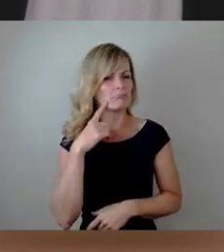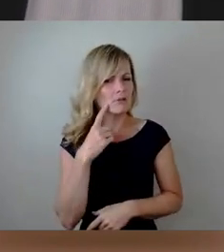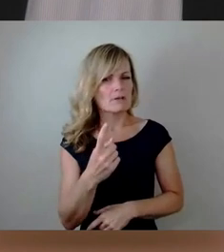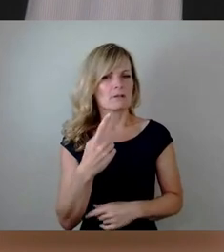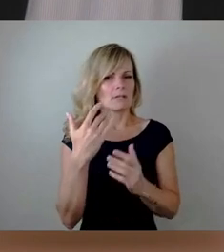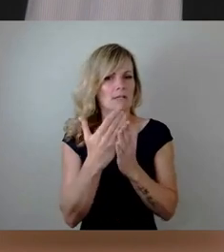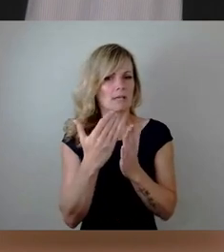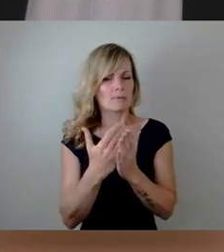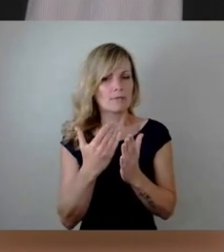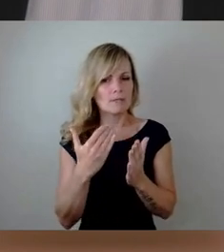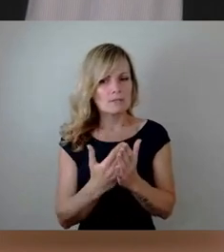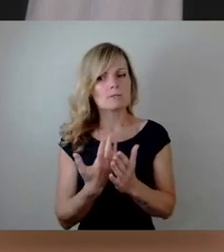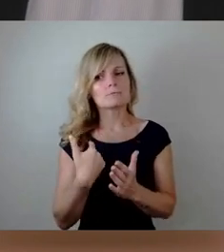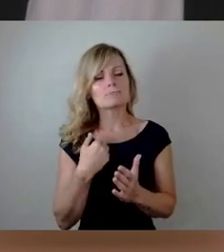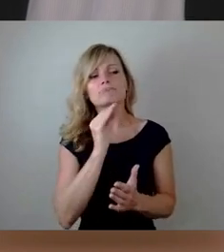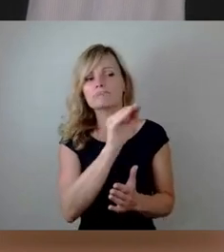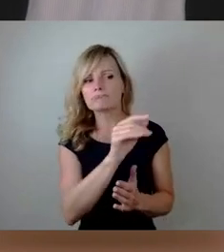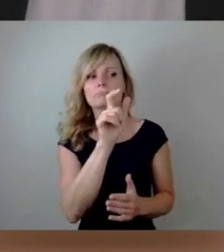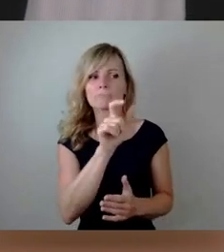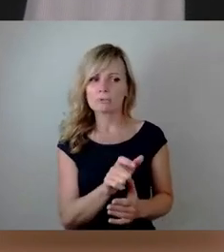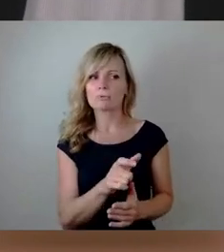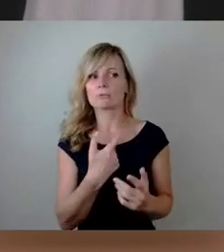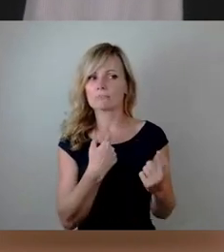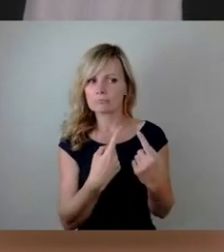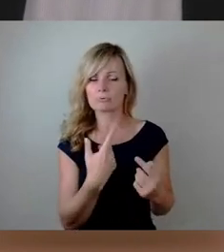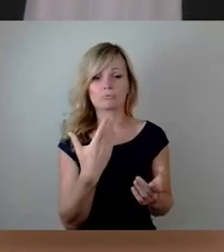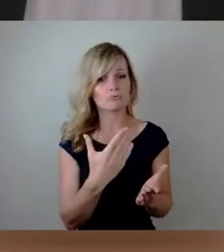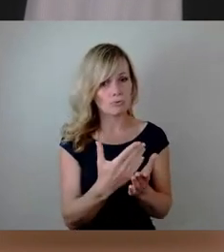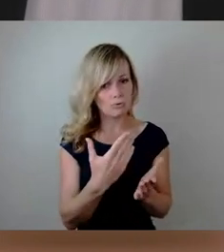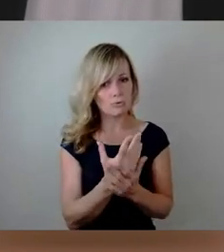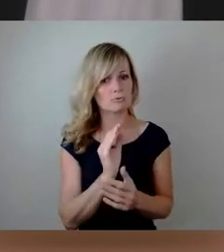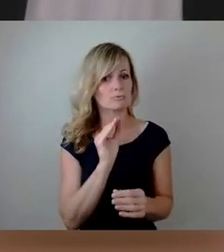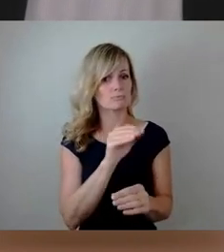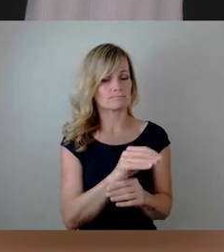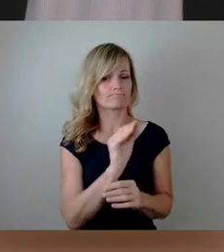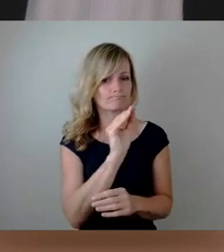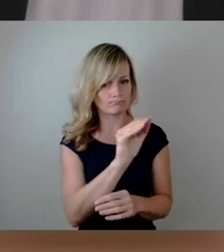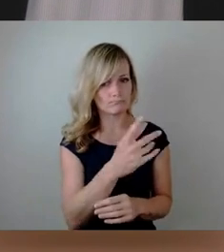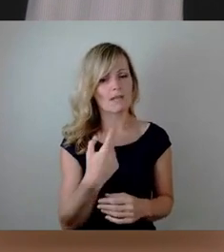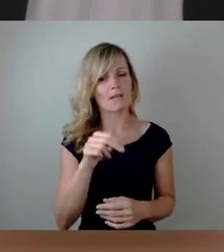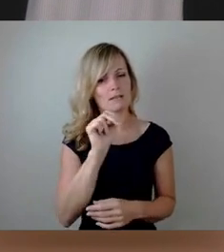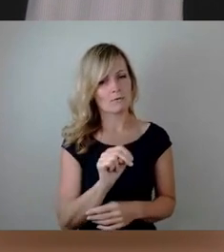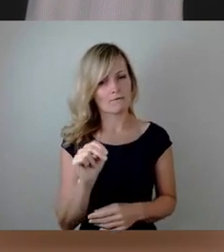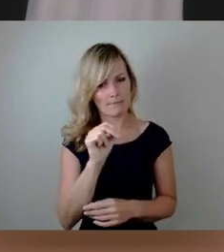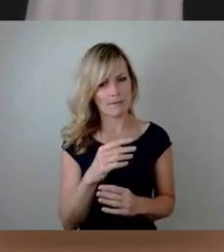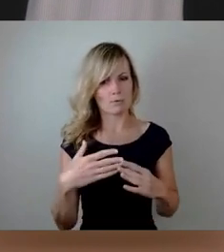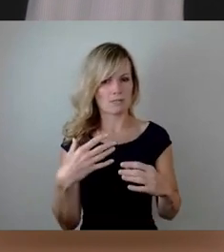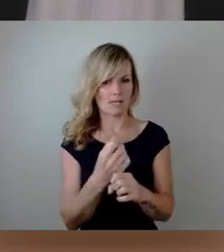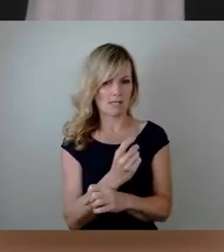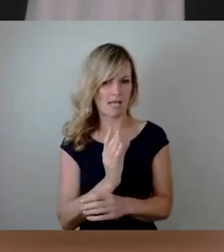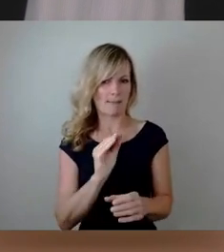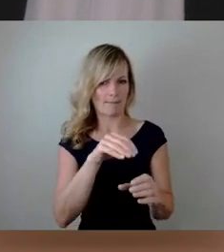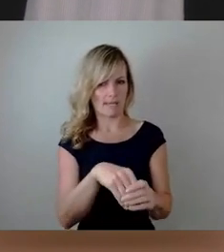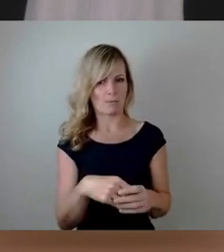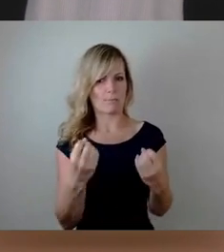im persönlichen Gespräch, aber auch darüber hinaus immer wieder signalisiert habe, im November dann die Haushaltseinbringung passieren kann.